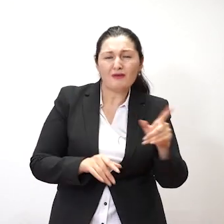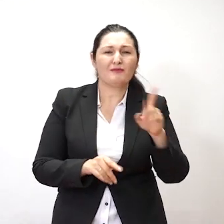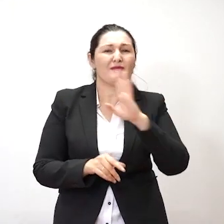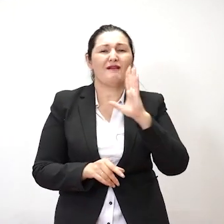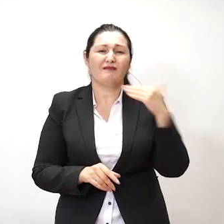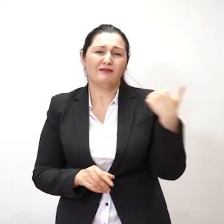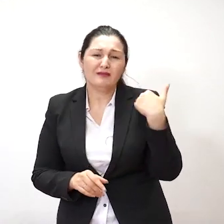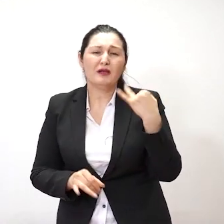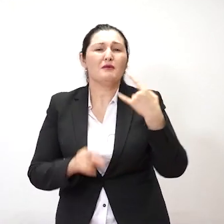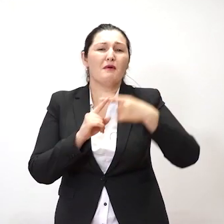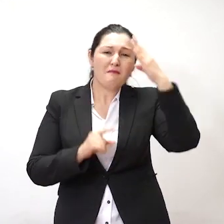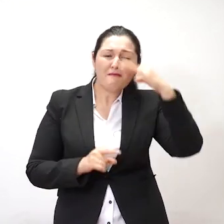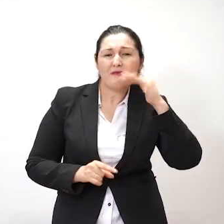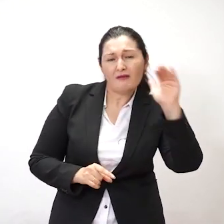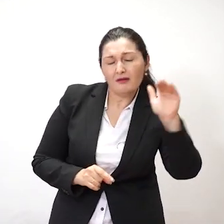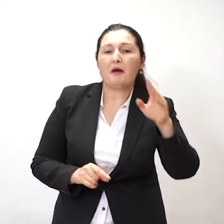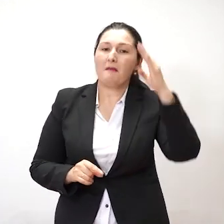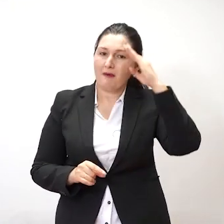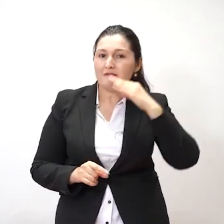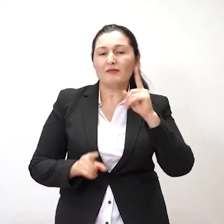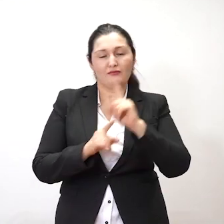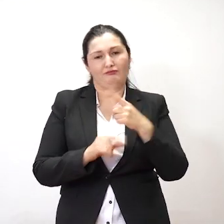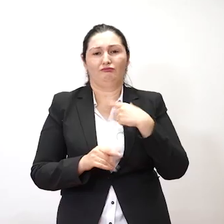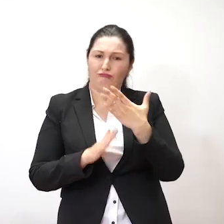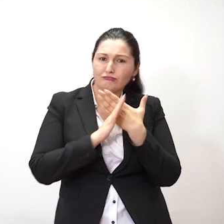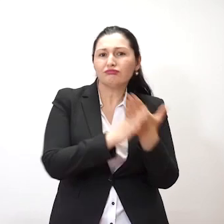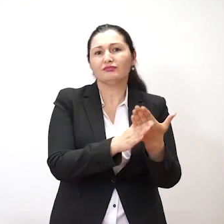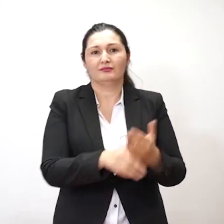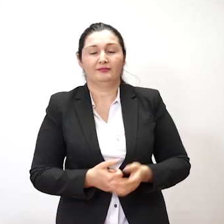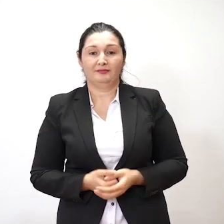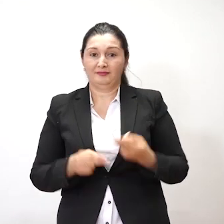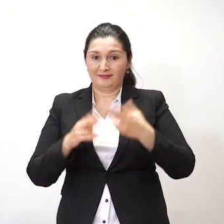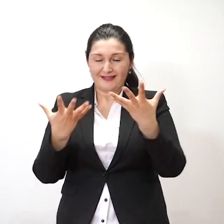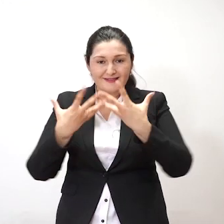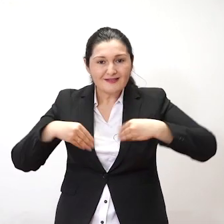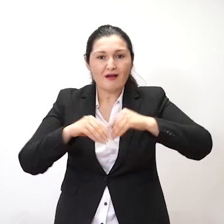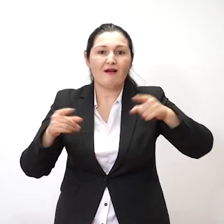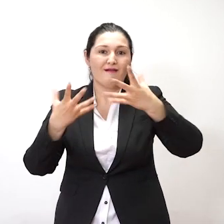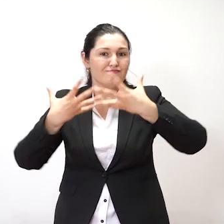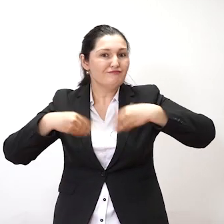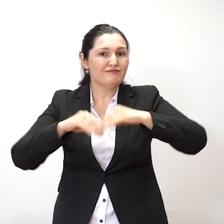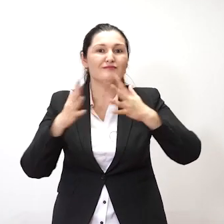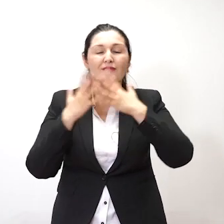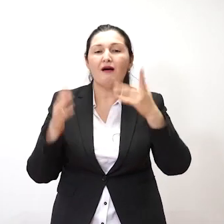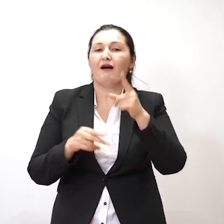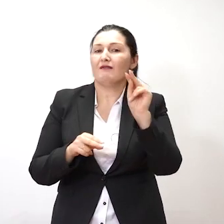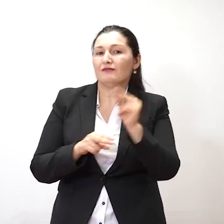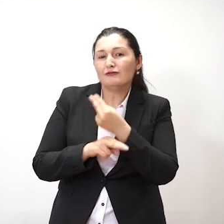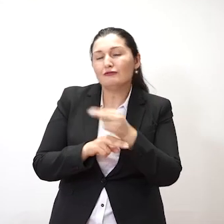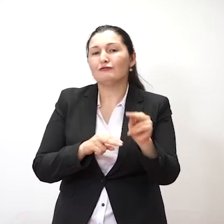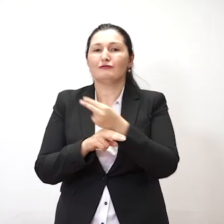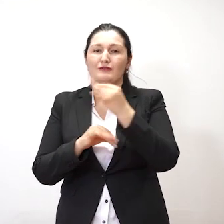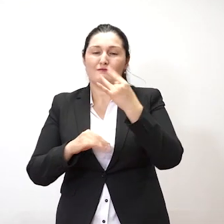رو جد میکرد با پدرم، البته پدرم با این ها کمک میکردند. در این اویله تمام از آین اون تعلیم گریفتن و